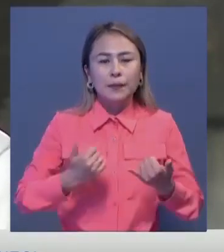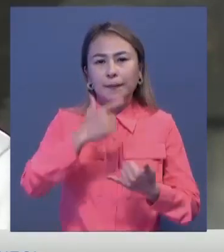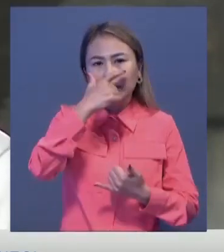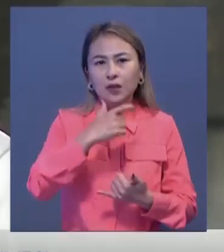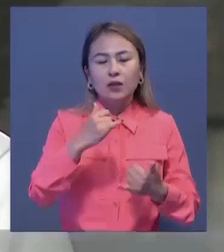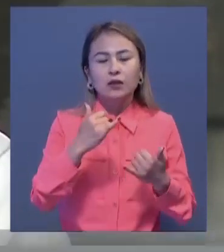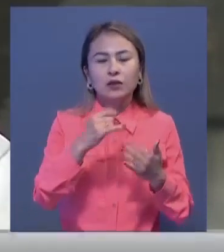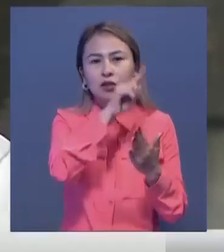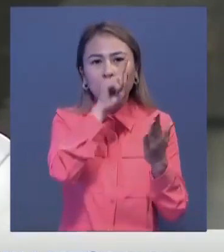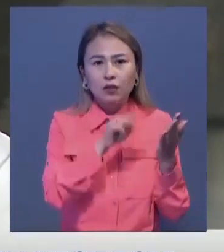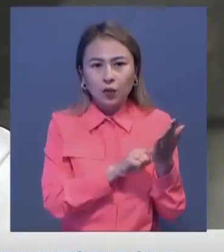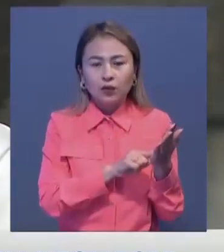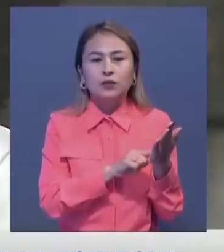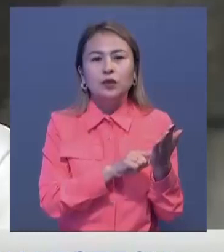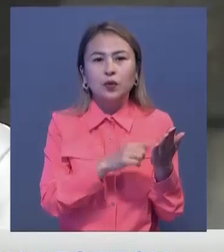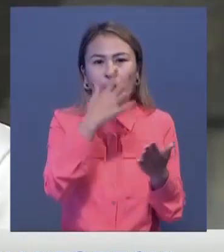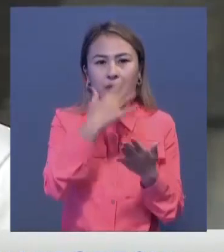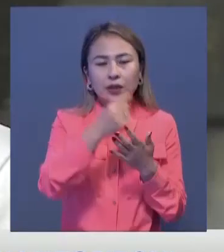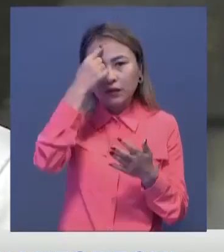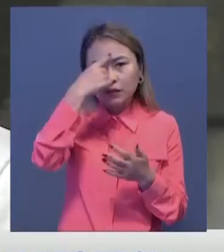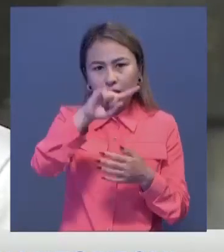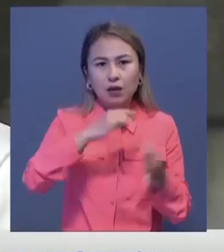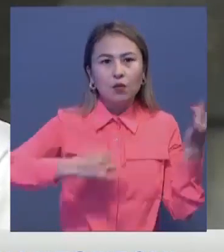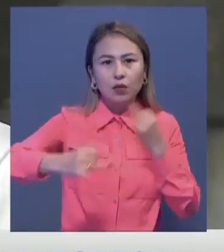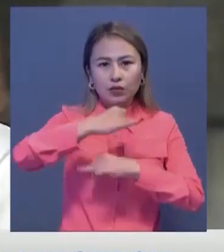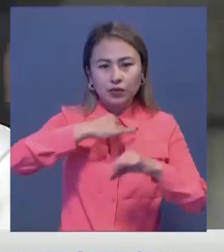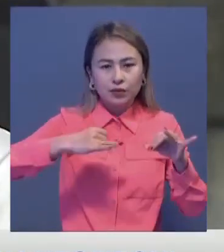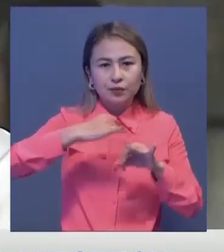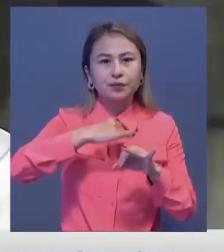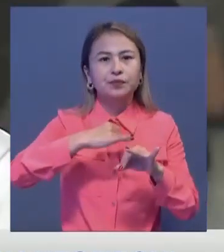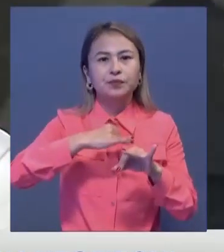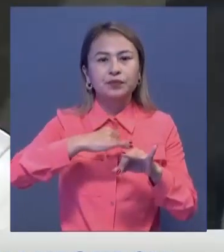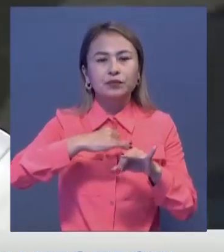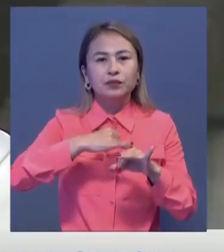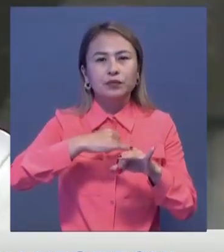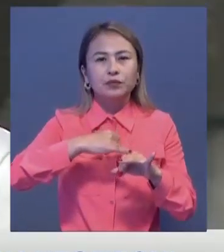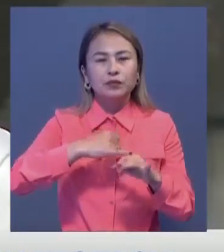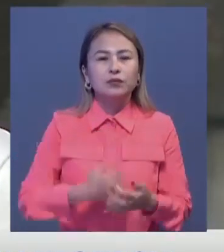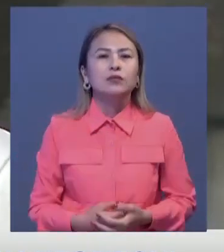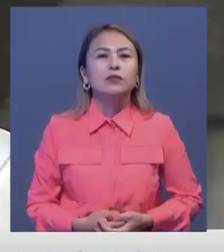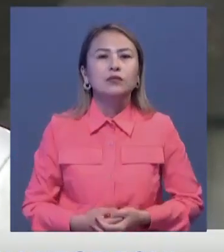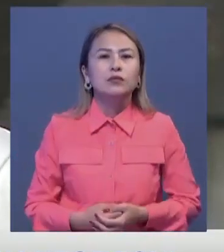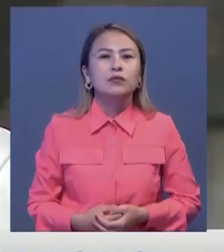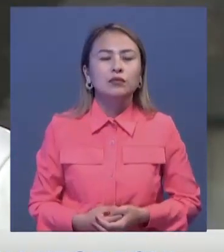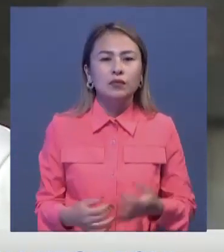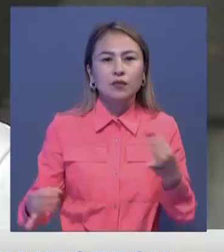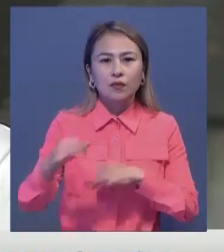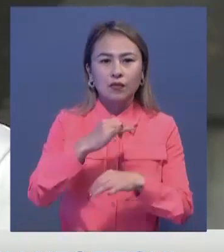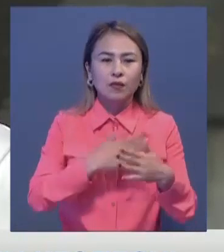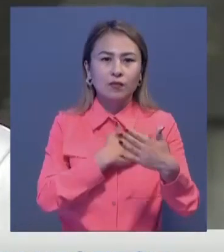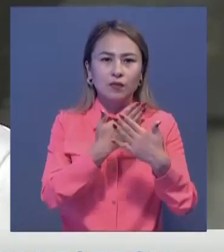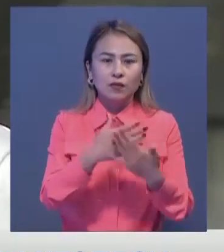сұрақтар қойып, және өздерінің идеялармен бойысып, Қызыл талқылау болды,